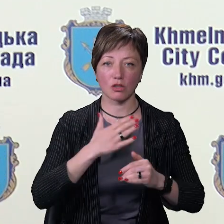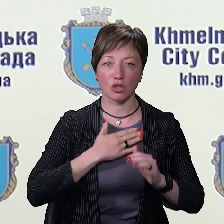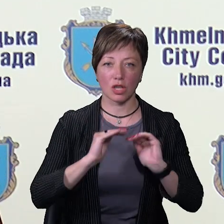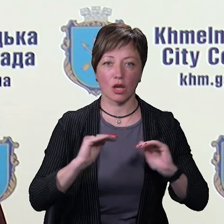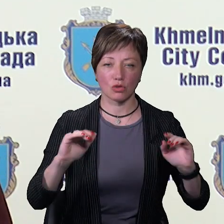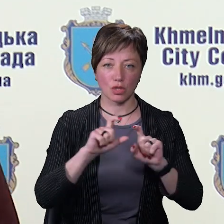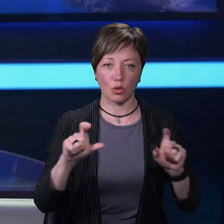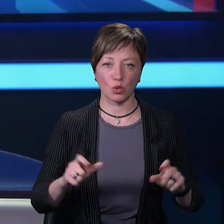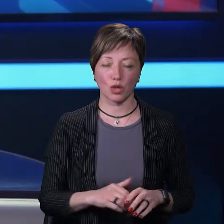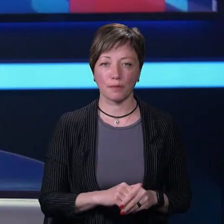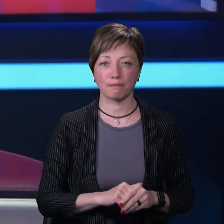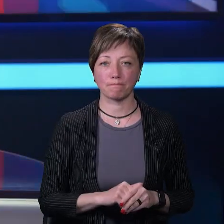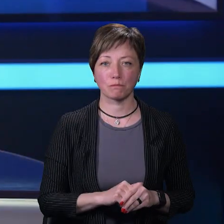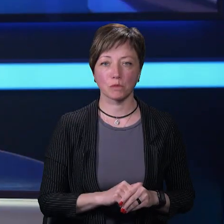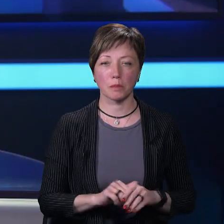дитячого садочка.